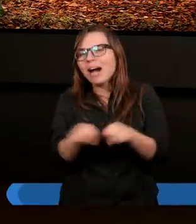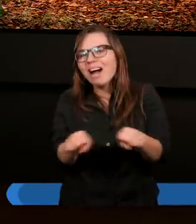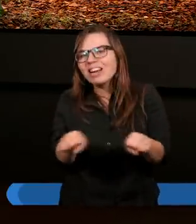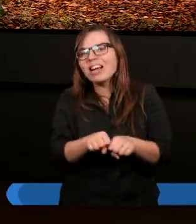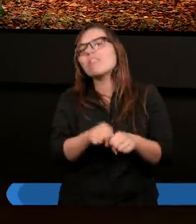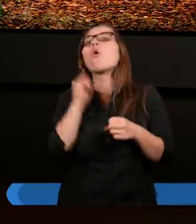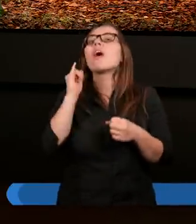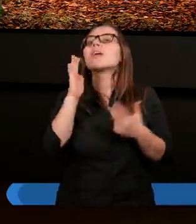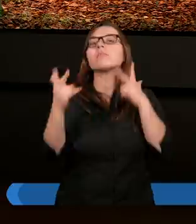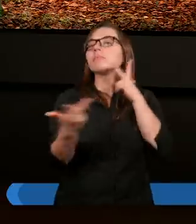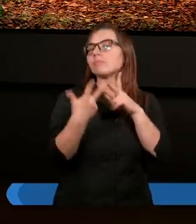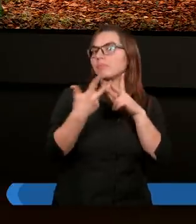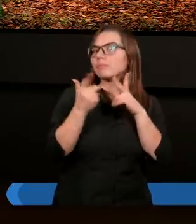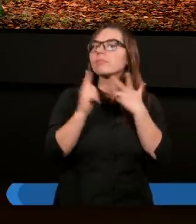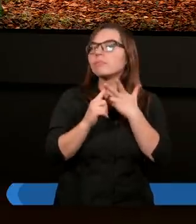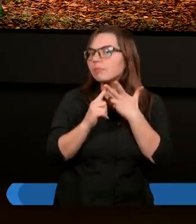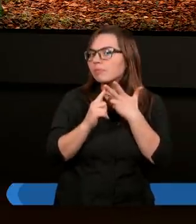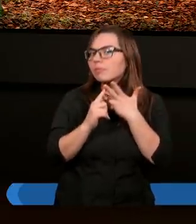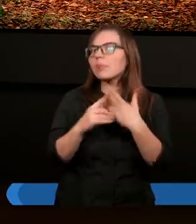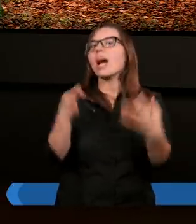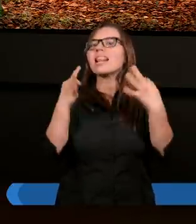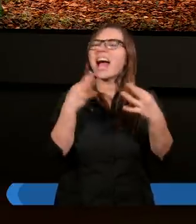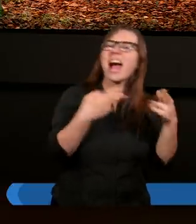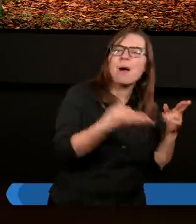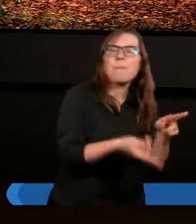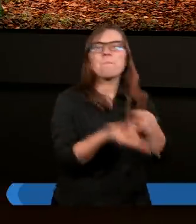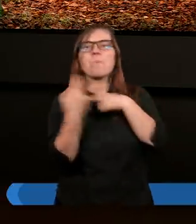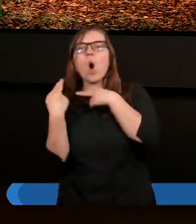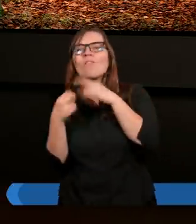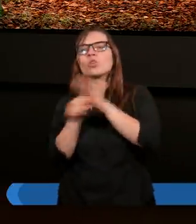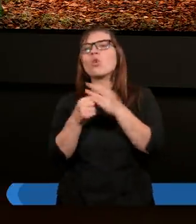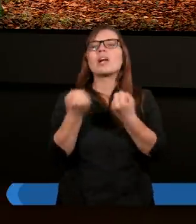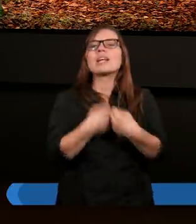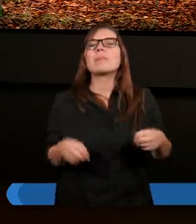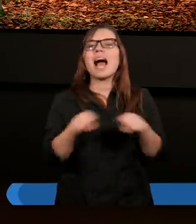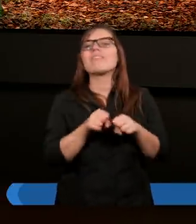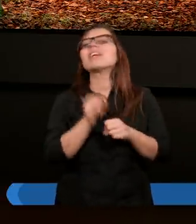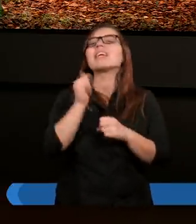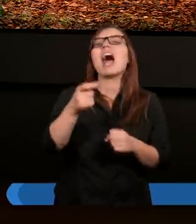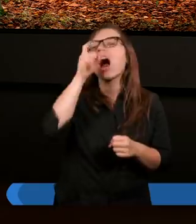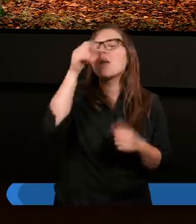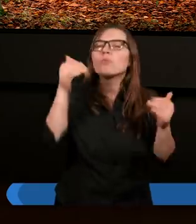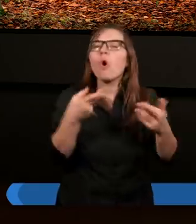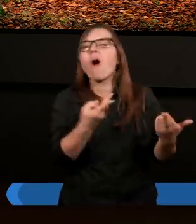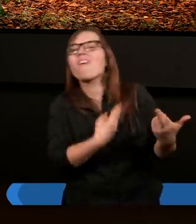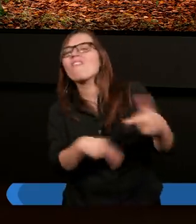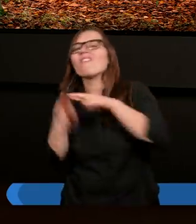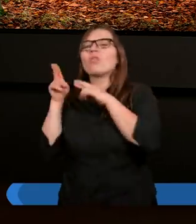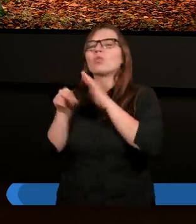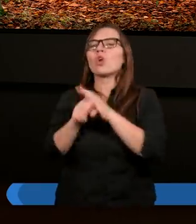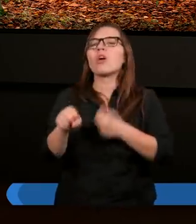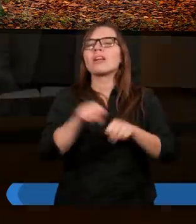i teraz powrót do sprawiedliwości. W jaki sposób człowiek może wrócić do